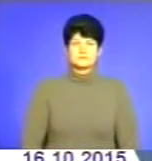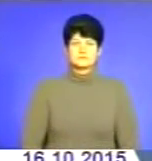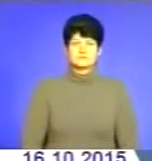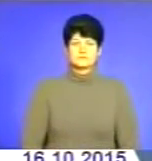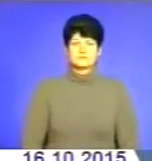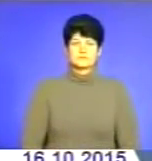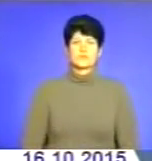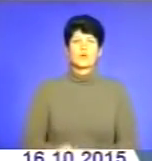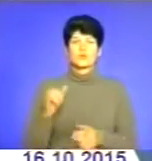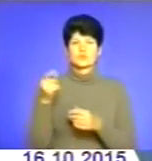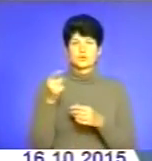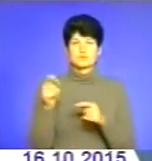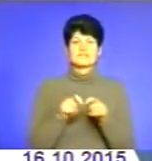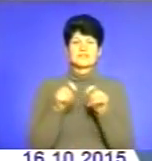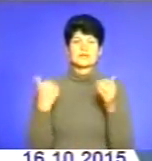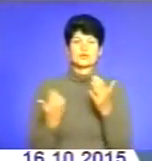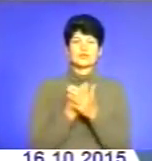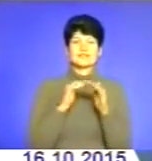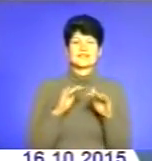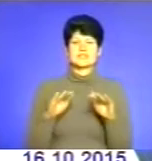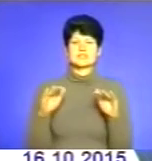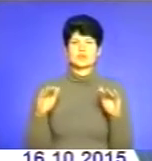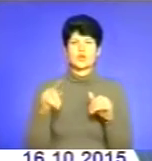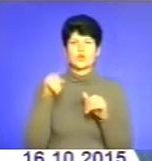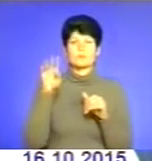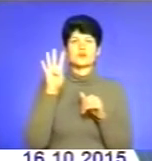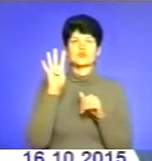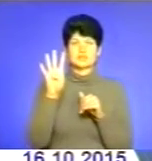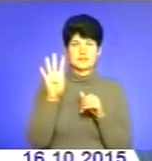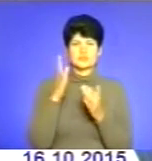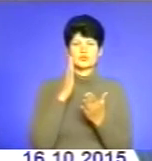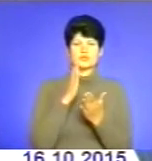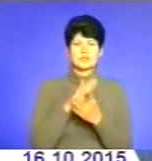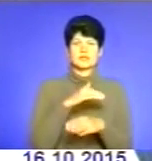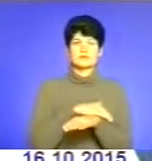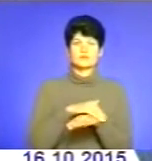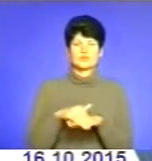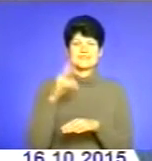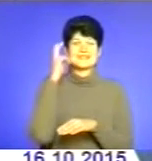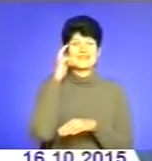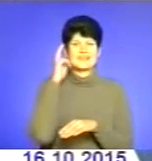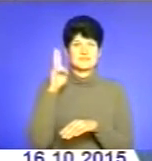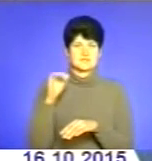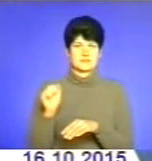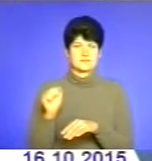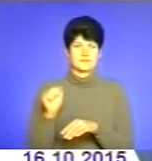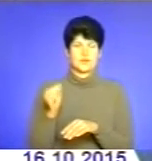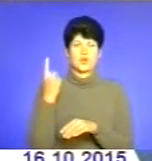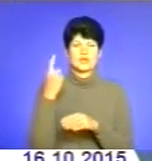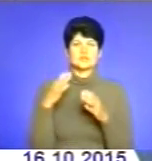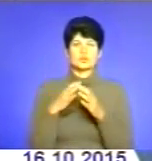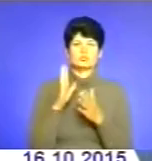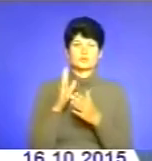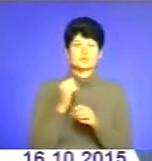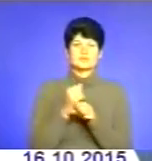У Тернополі відкрили новий дитячий садочок номер 4, що розташований на вулиці Київській. Одна з груп функціонуватиме